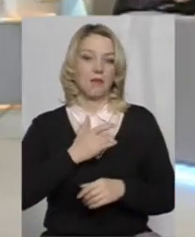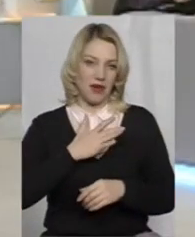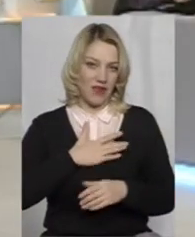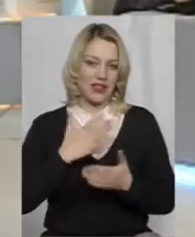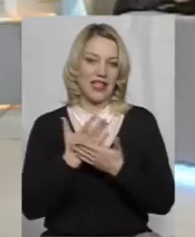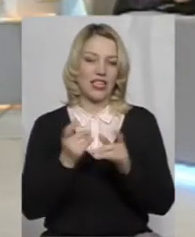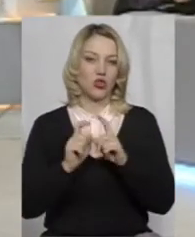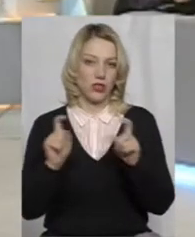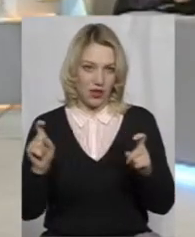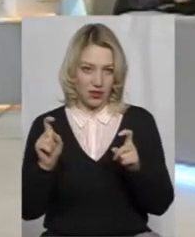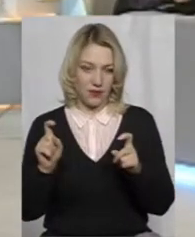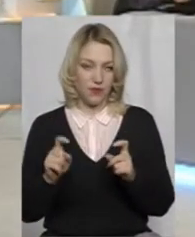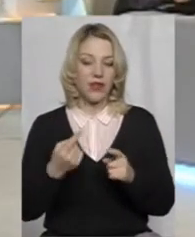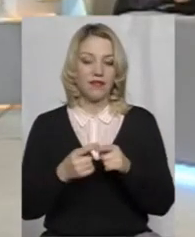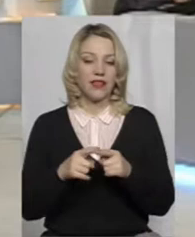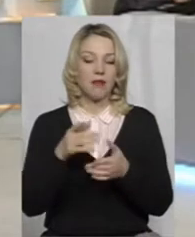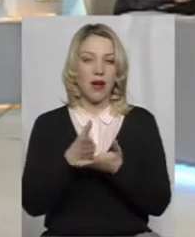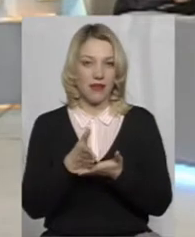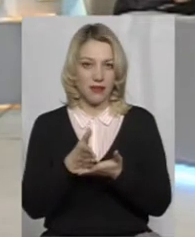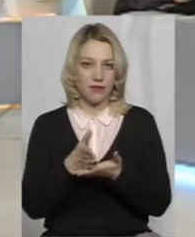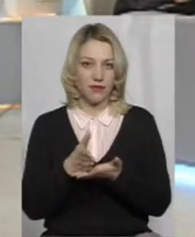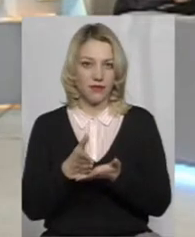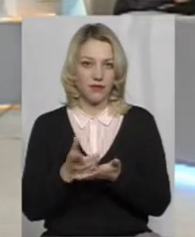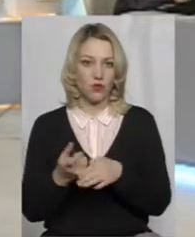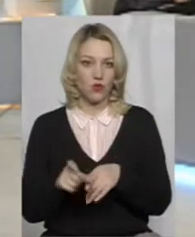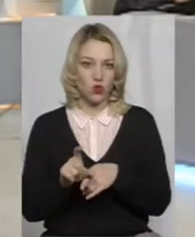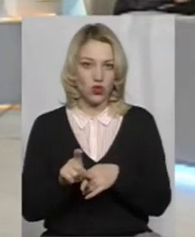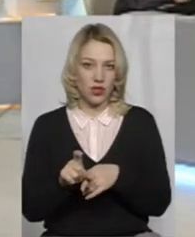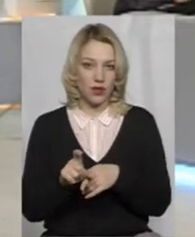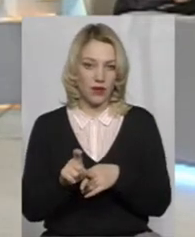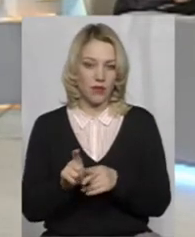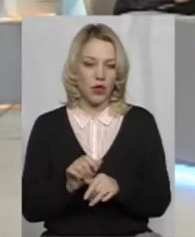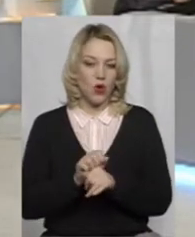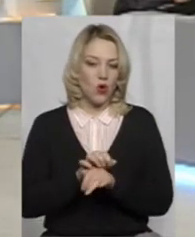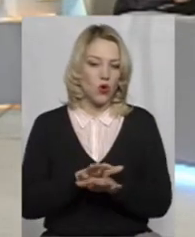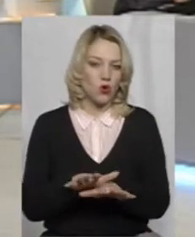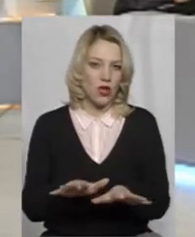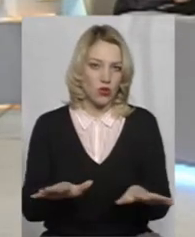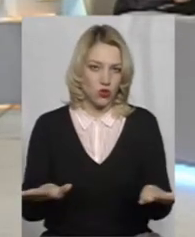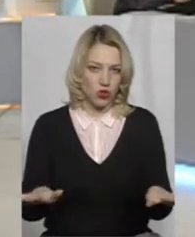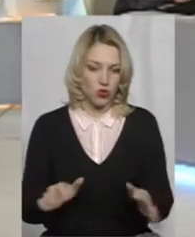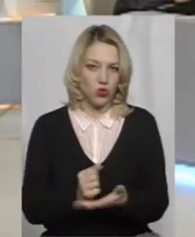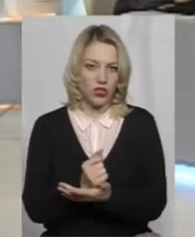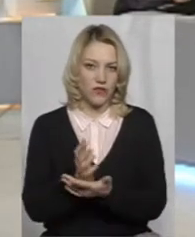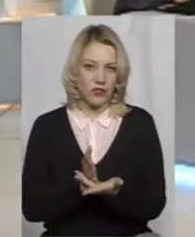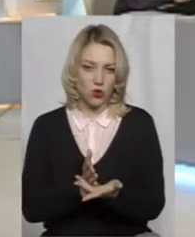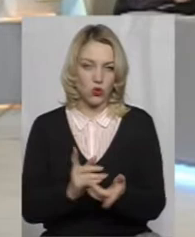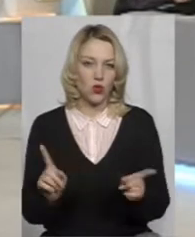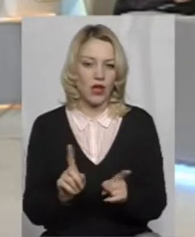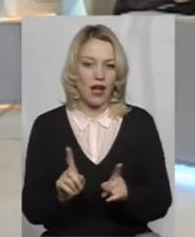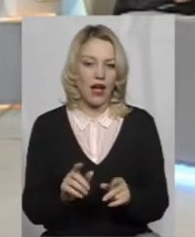кінотеатр. Він має дуже розголуджену інфраструктуру, яка